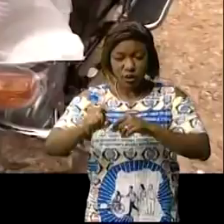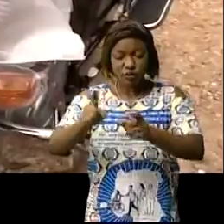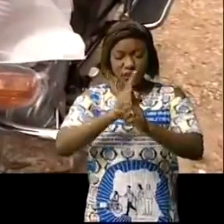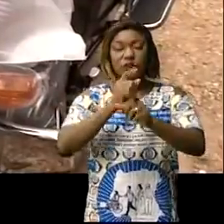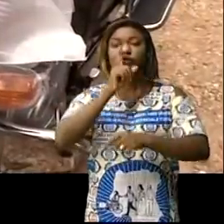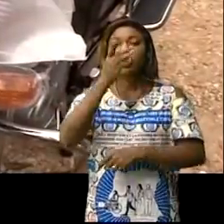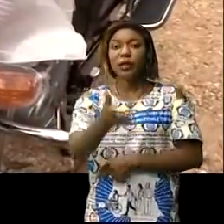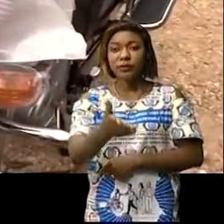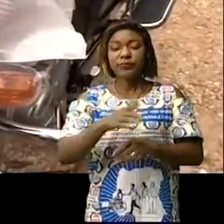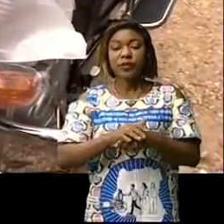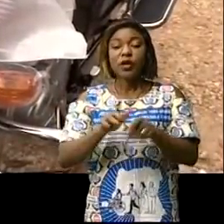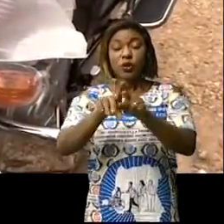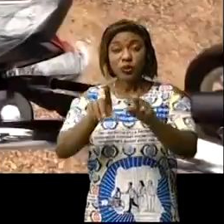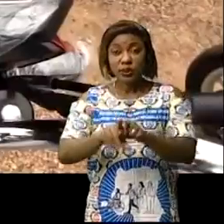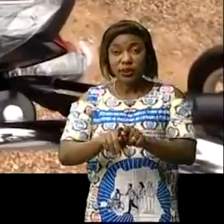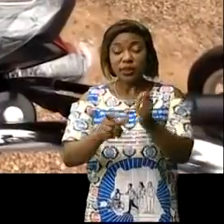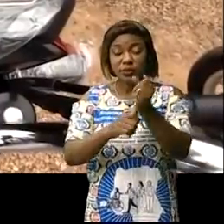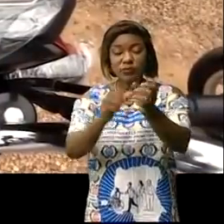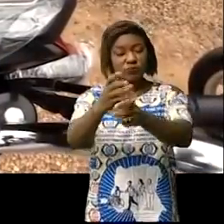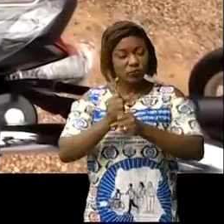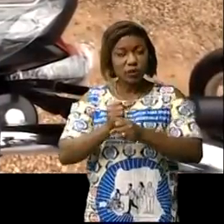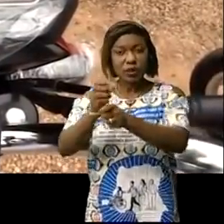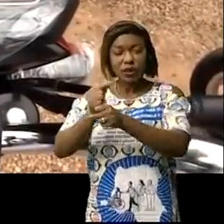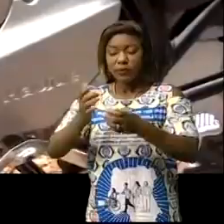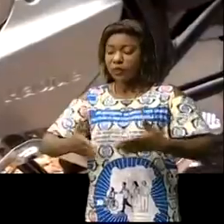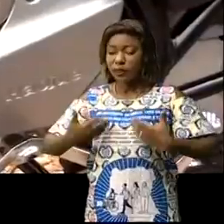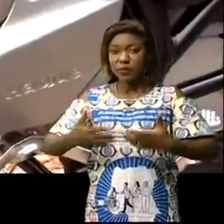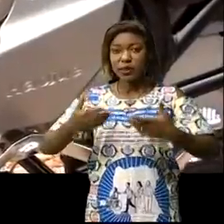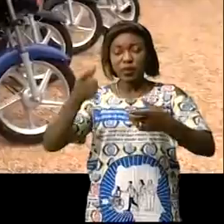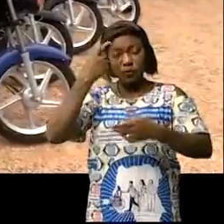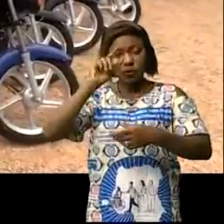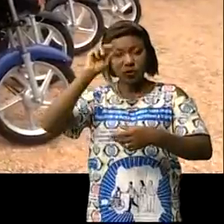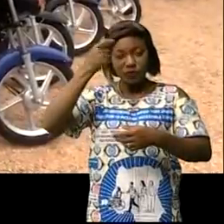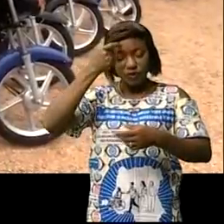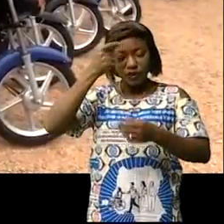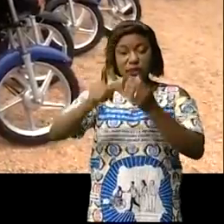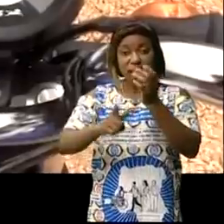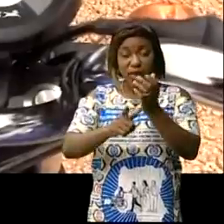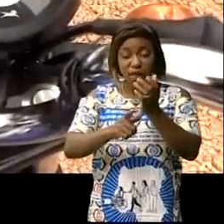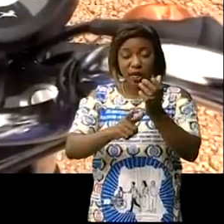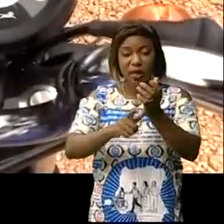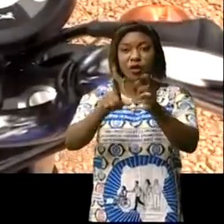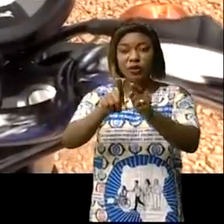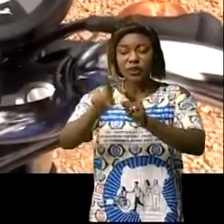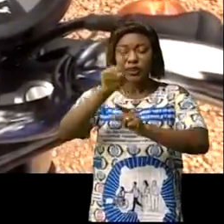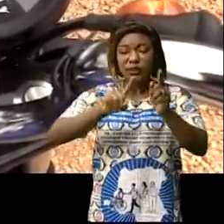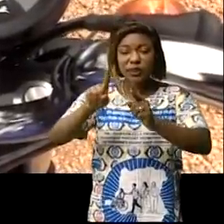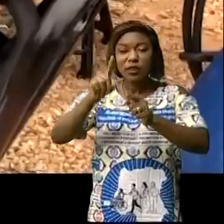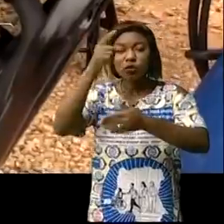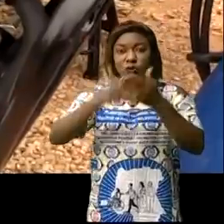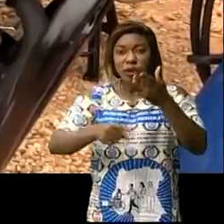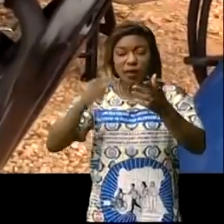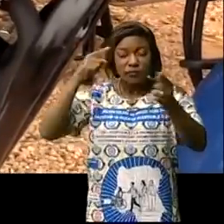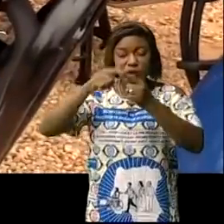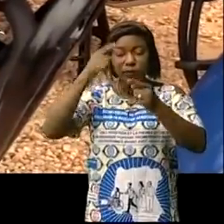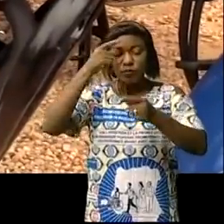police nationale congolaise a salué cette énième intervention du gouverneur Aï du Maniema, signe qui traduit selon lui la détermination